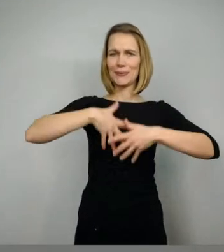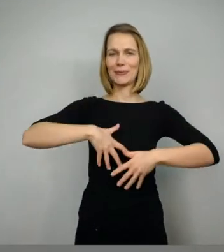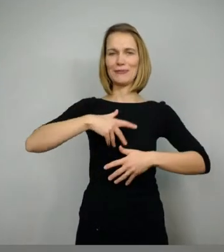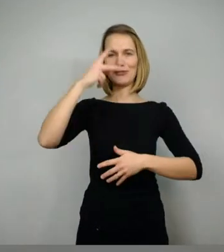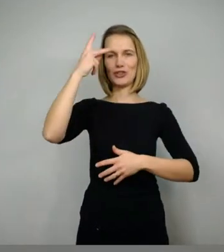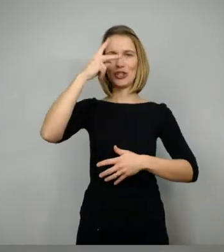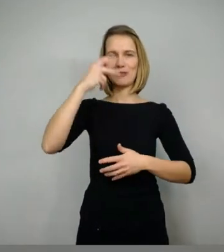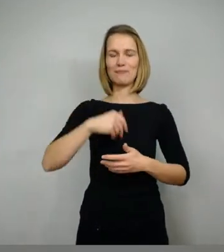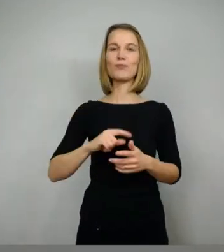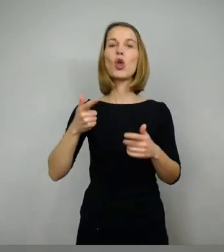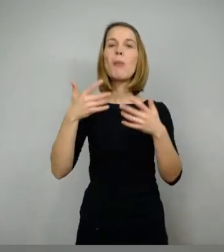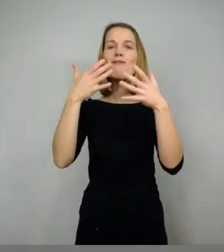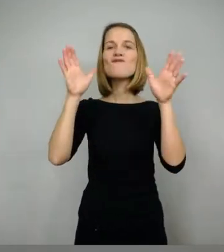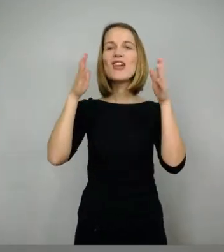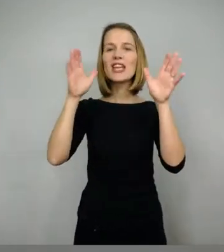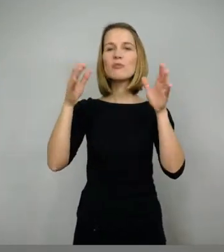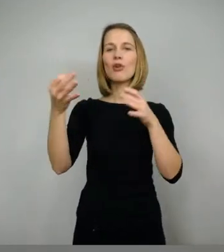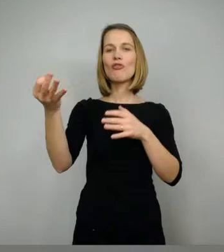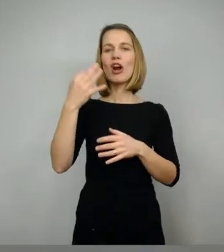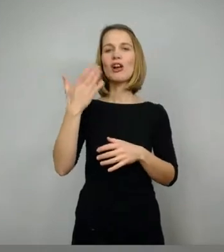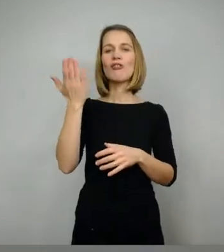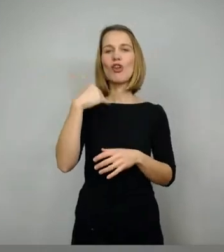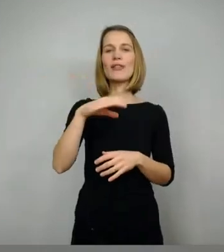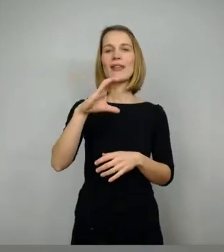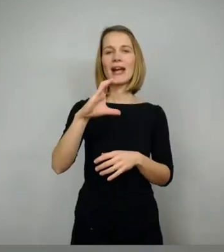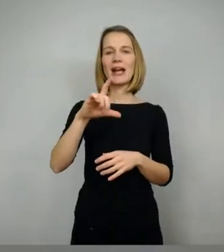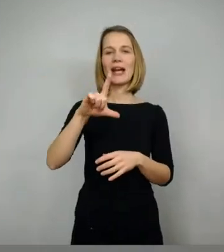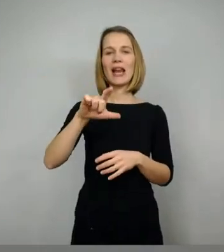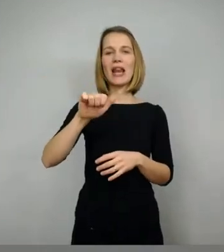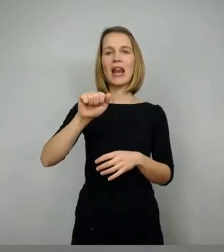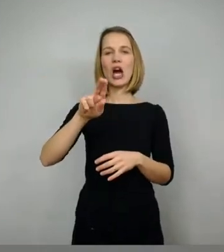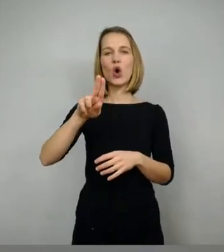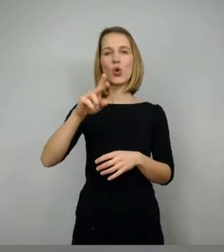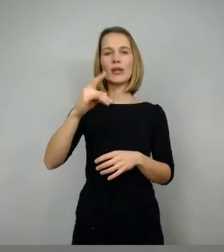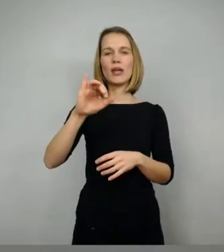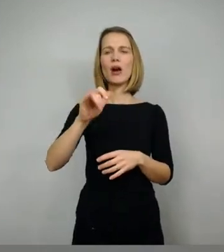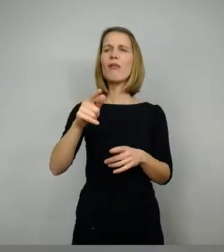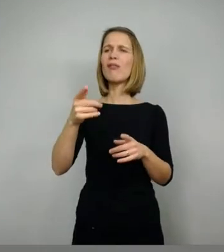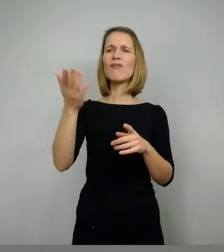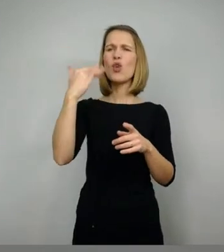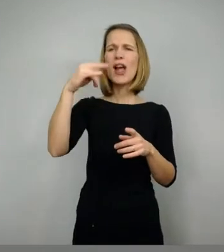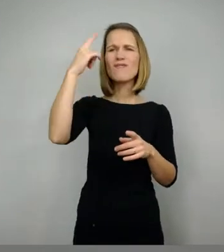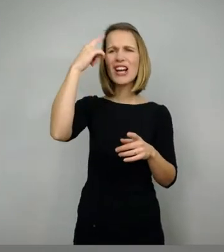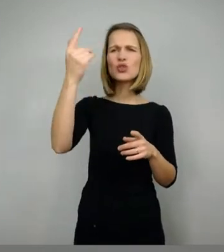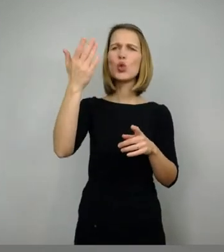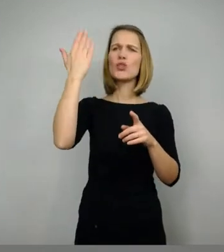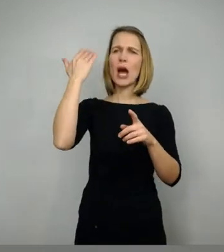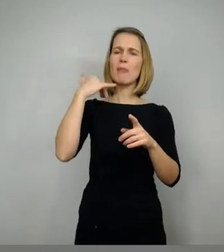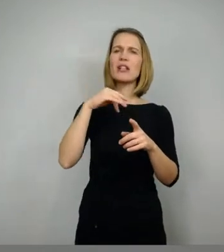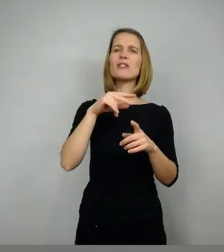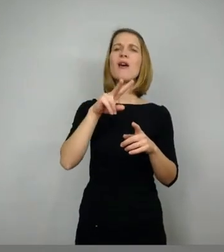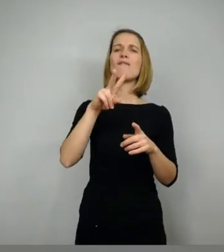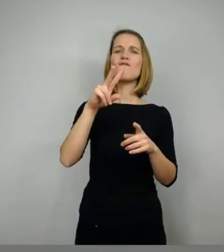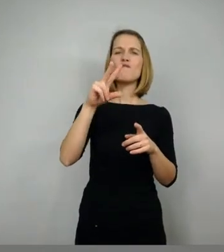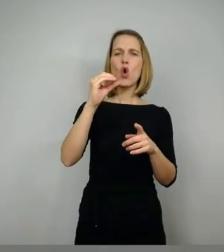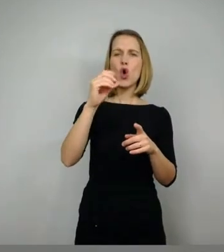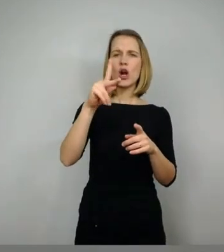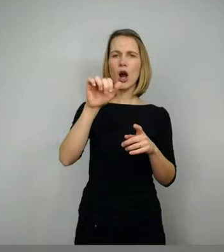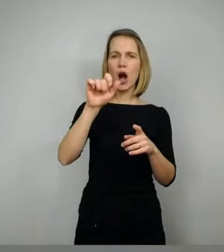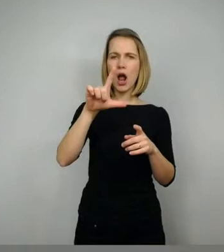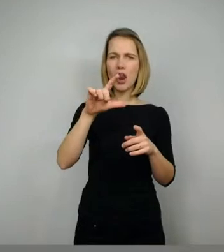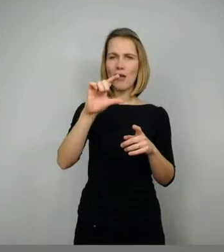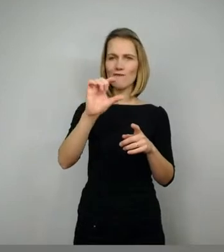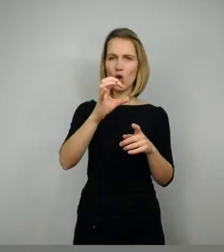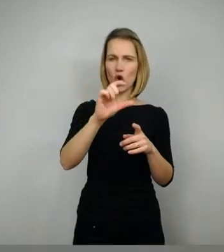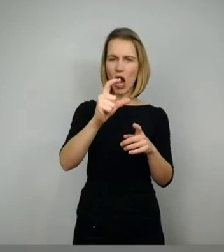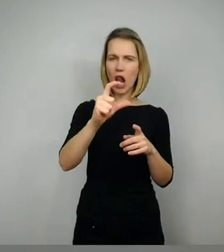von Claudia, ähm, die möchte ja wissen, woher weiß man denn, welche Vokale kurz und welche lange gesprochen wurden damals? Ja, das ist auch eine, ähm, auch eine sehr gute Frage. Ähm, auch